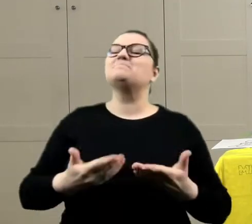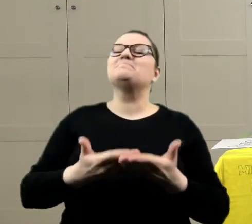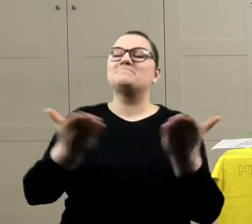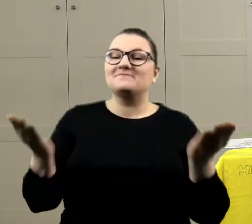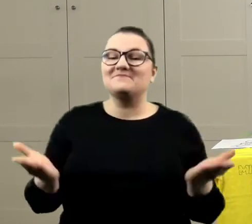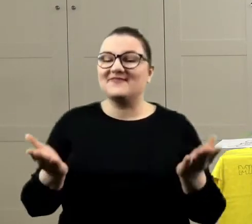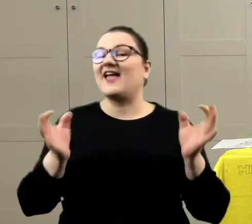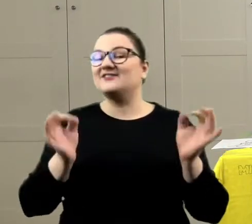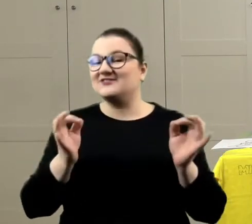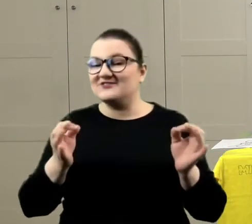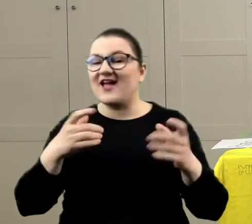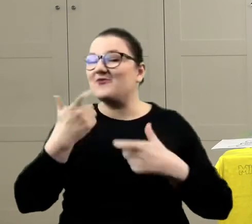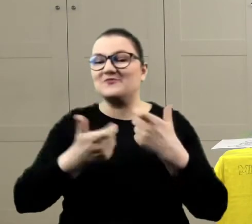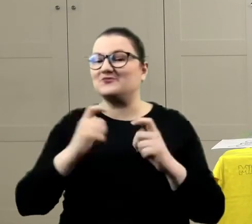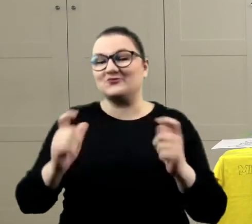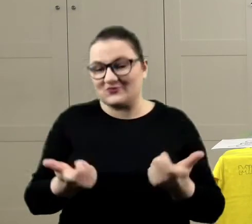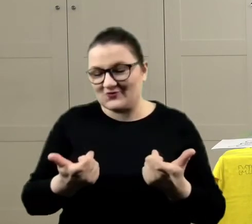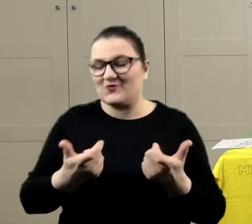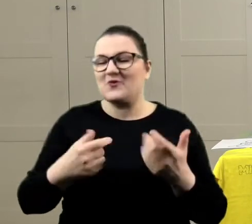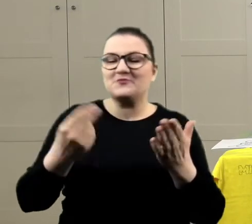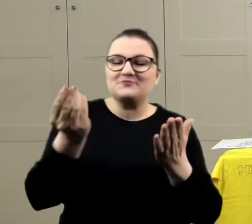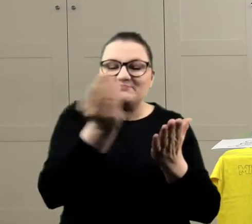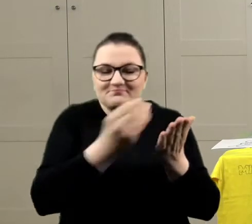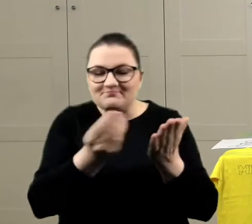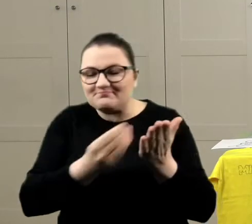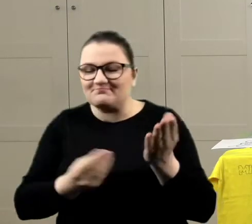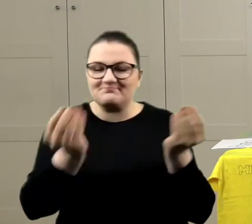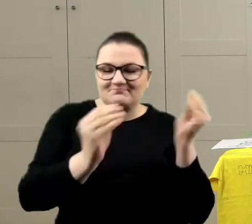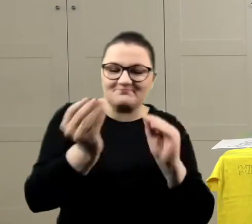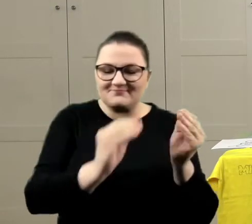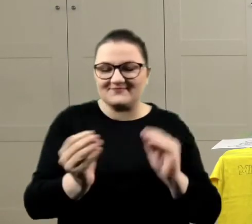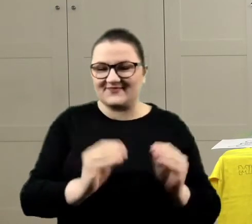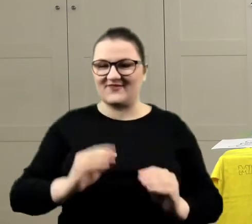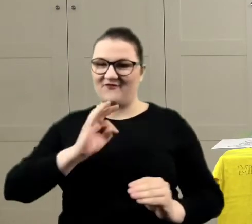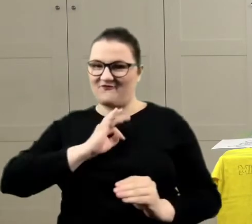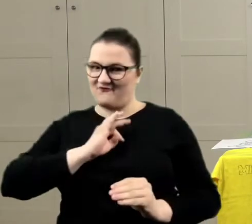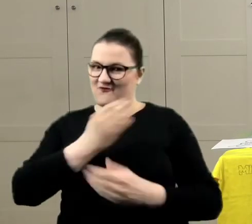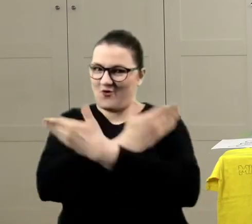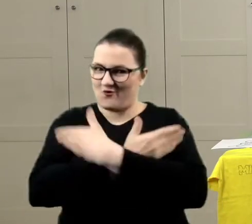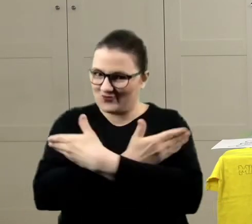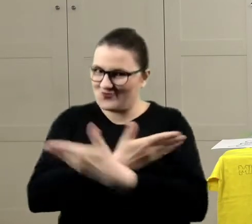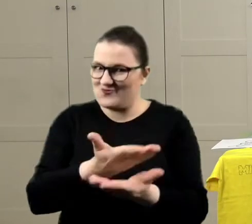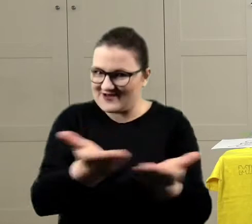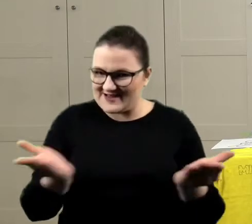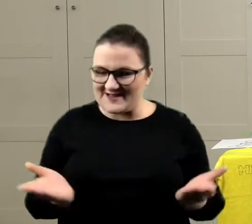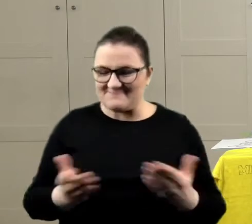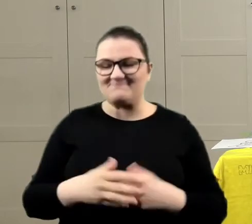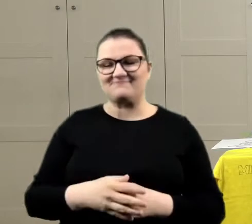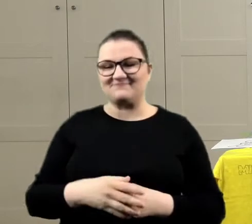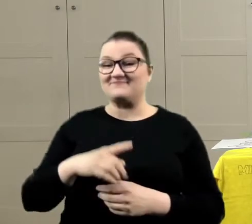zajmiemy się ozdabianiem własnoręcznie koszulek. Zachęcimy Was do